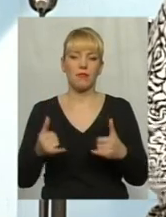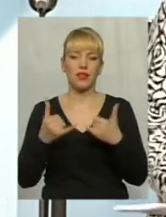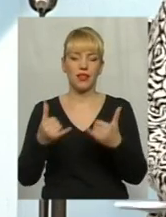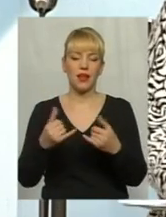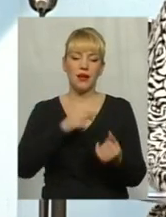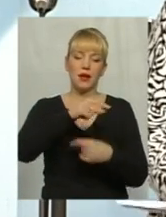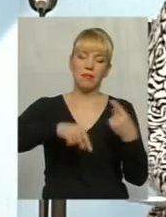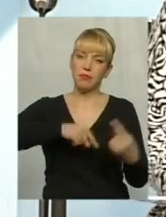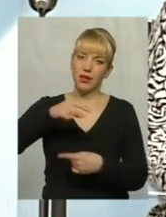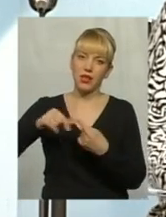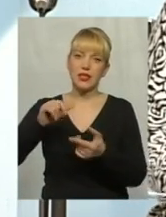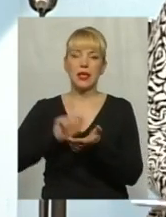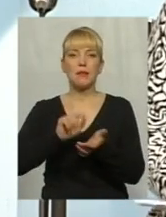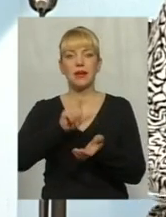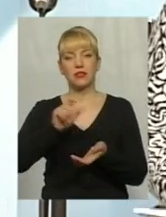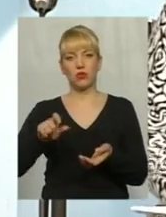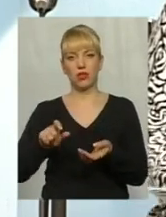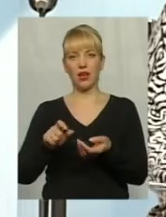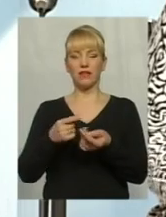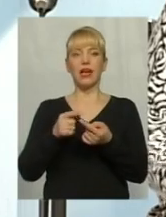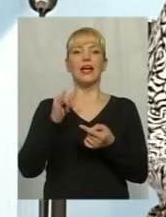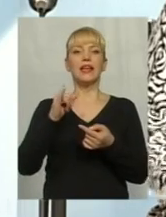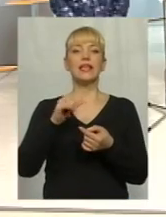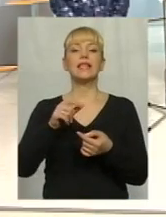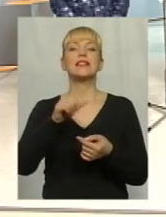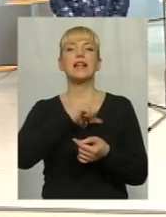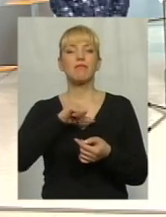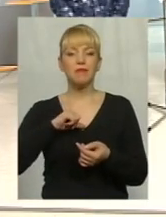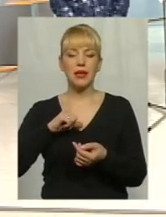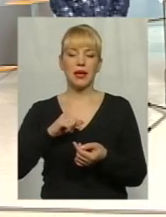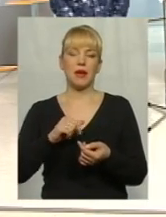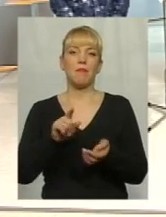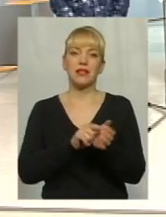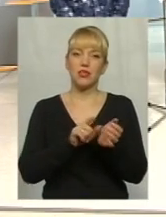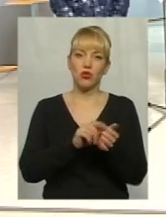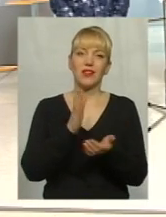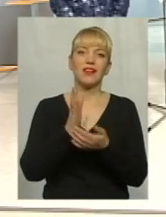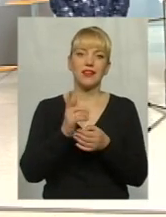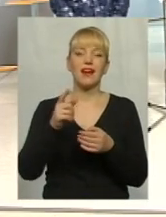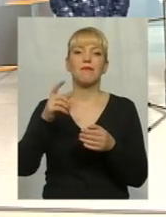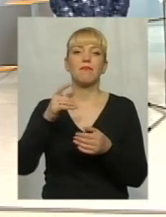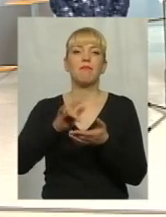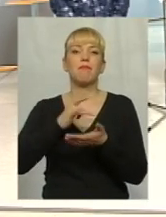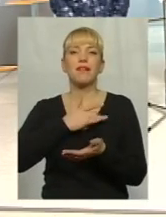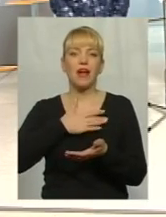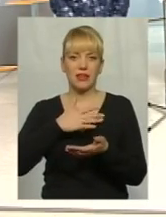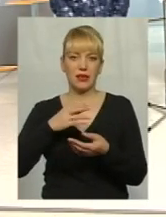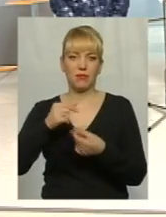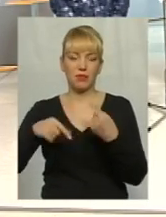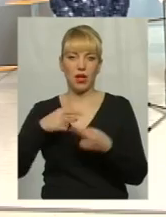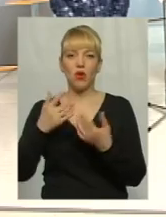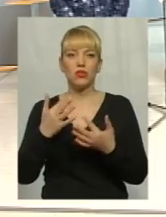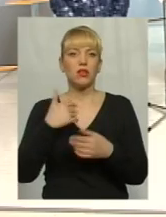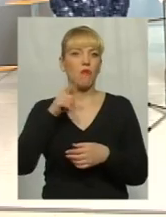половина вже майже приватних підприємців і самі вже є пенсіонерами в даний час. Оскільки молоді, немає місця в нашому